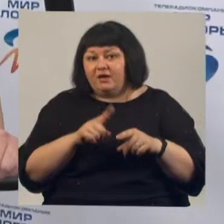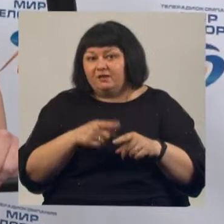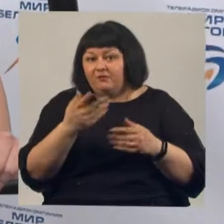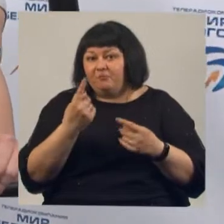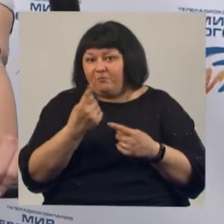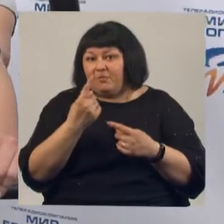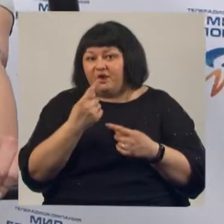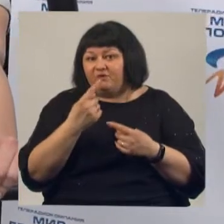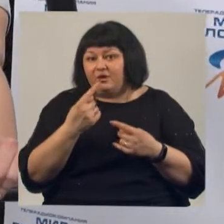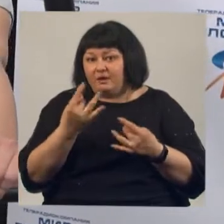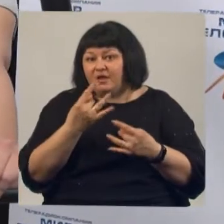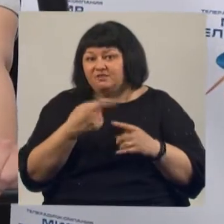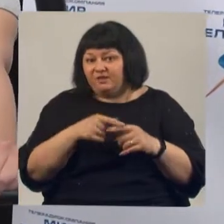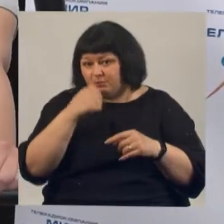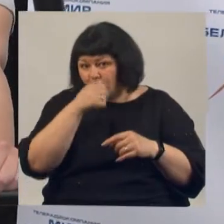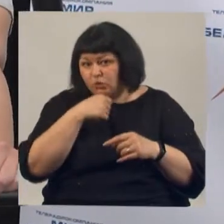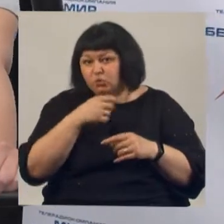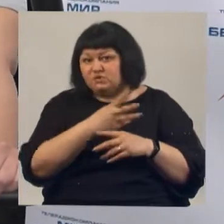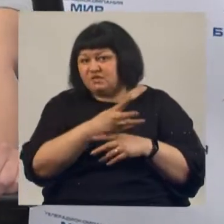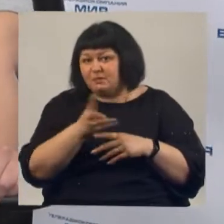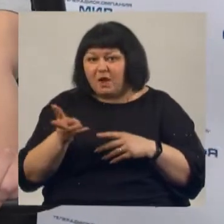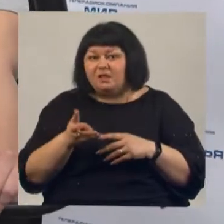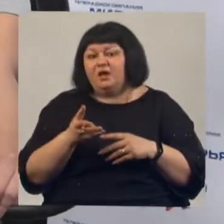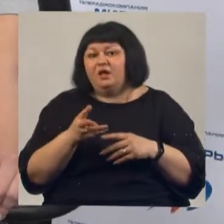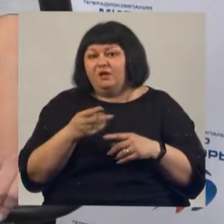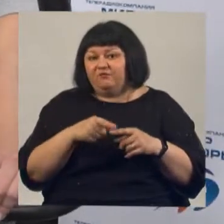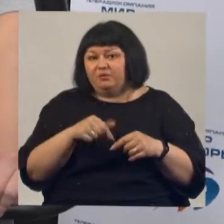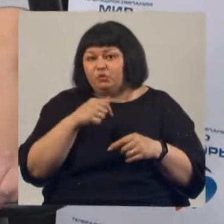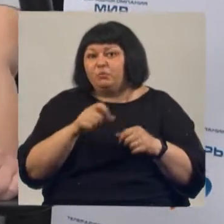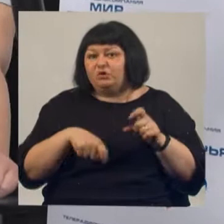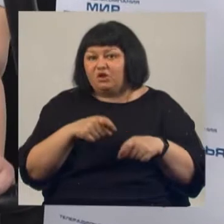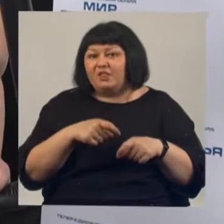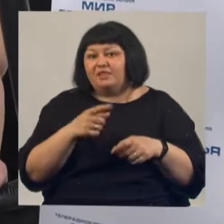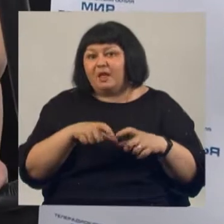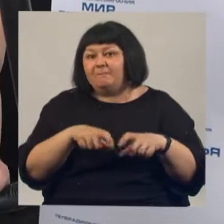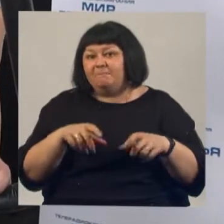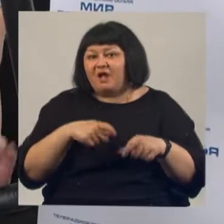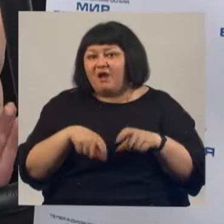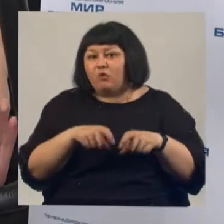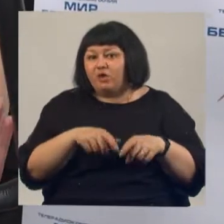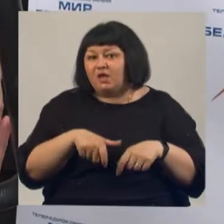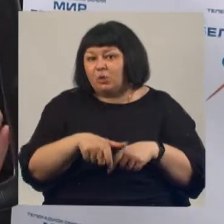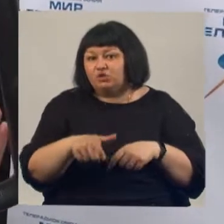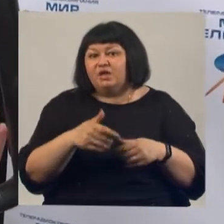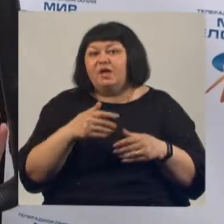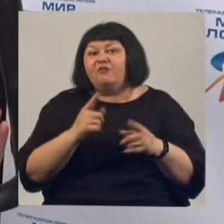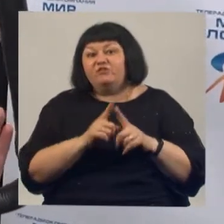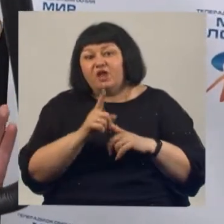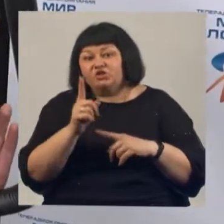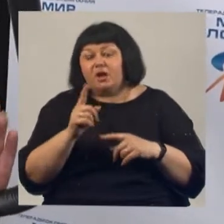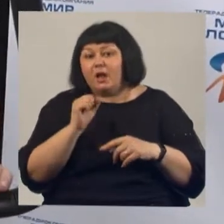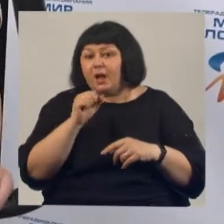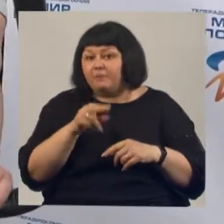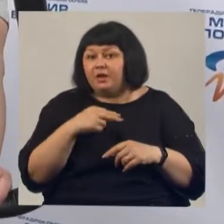впервые в жизни снимала сюжет об этой акции. Бежала на беговой дорожке, да? Да, да. Сегодня, вернее, в начале апреля